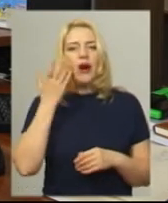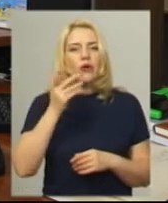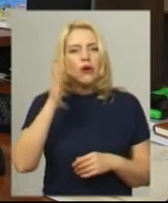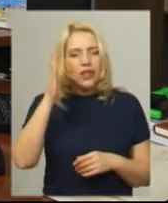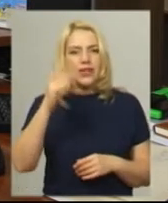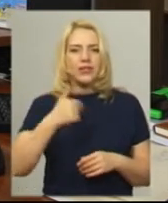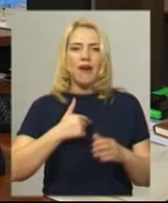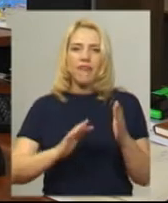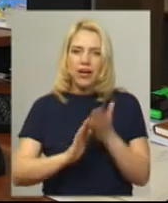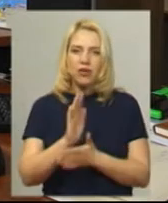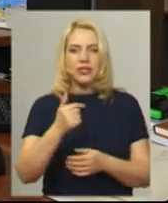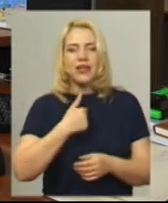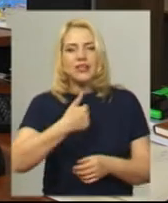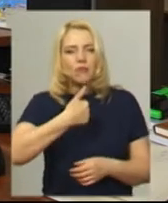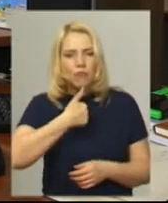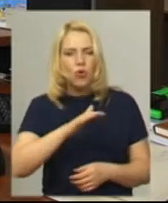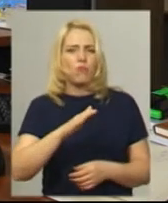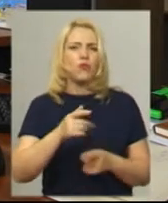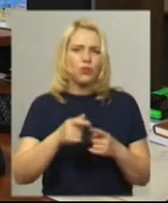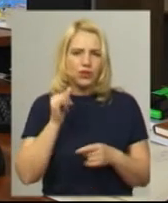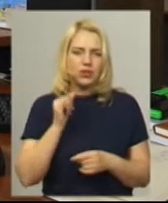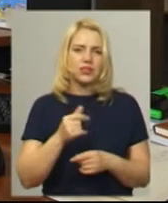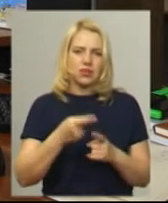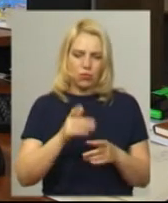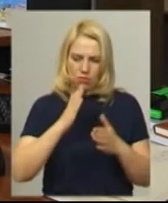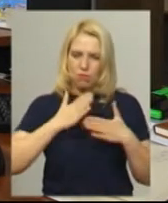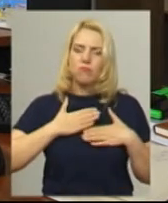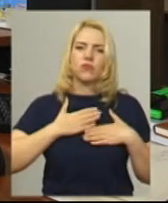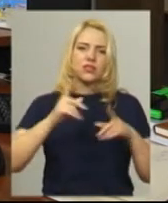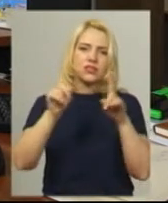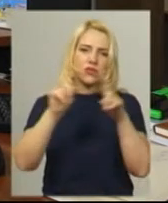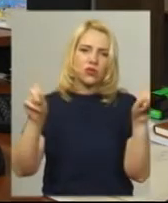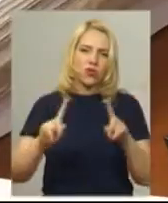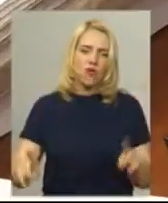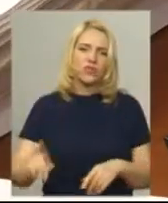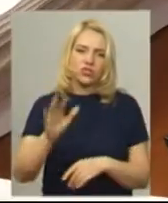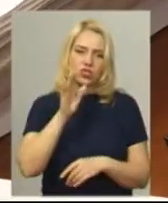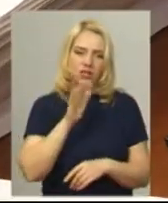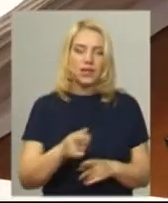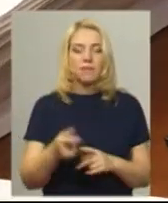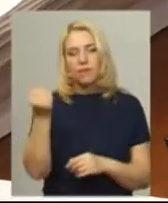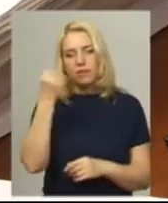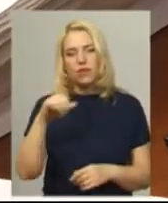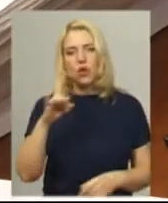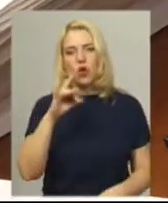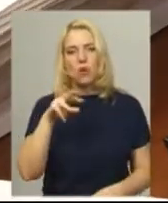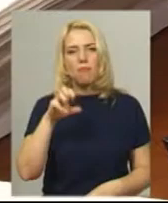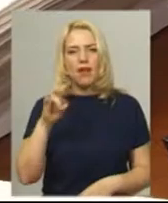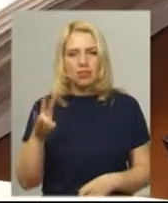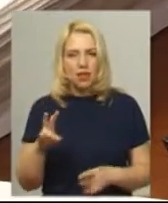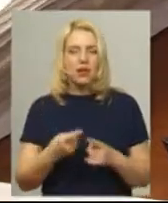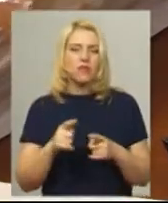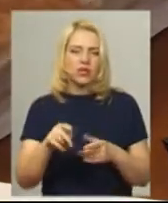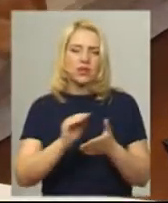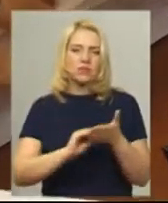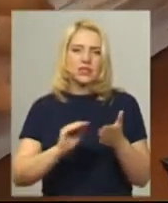я виросту, я спробую, от це буде мій зірковий час, скажімо так. Перемогла з романом Оля, який написала